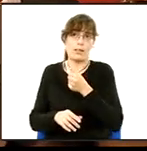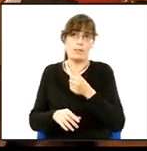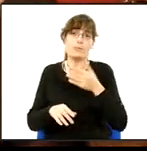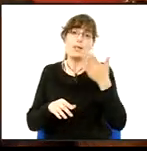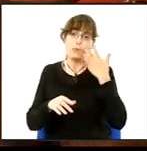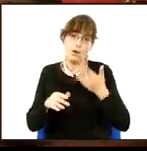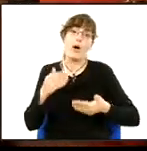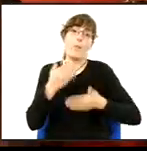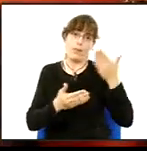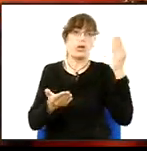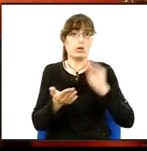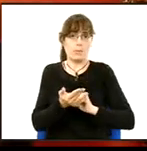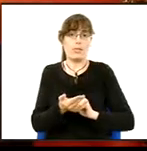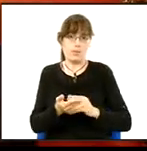començar.